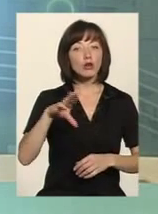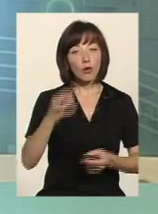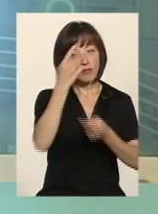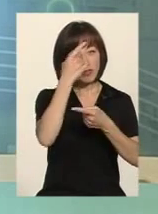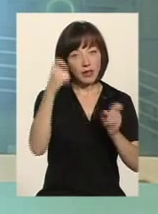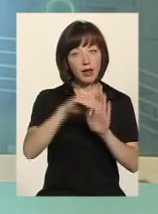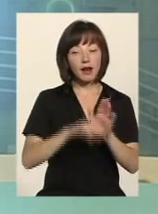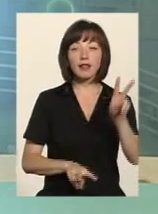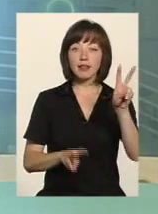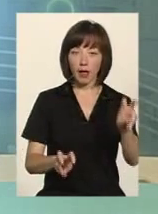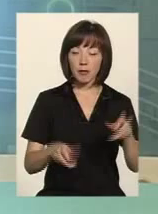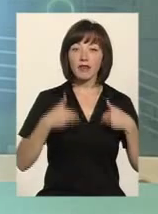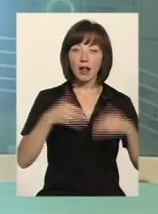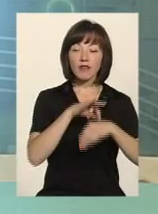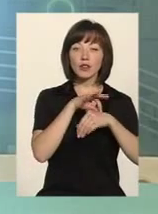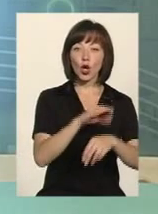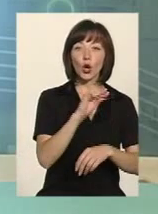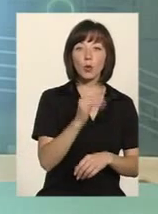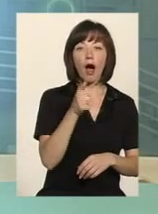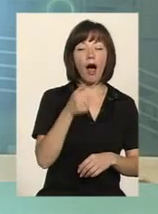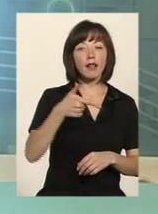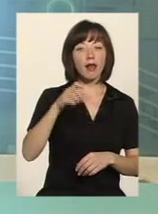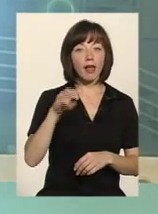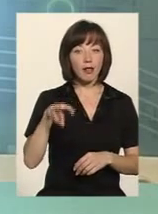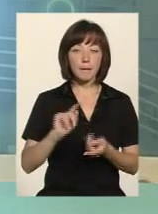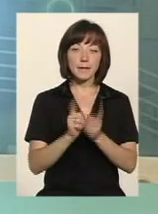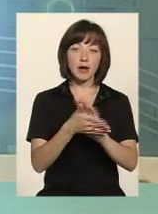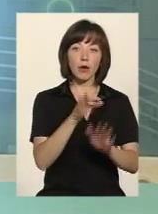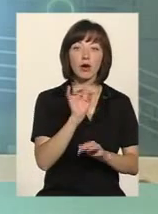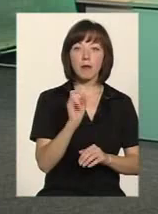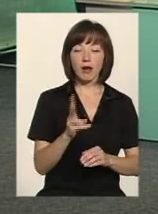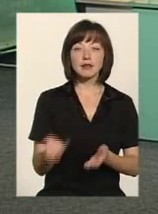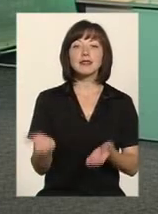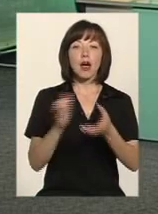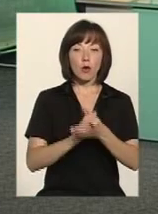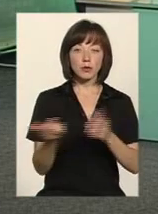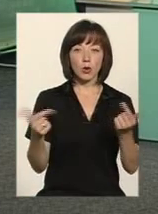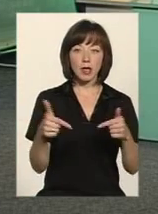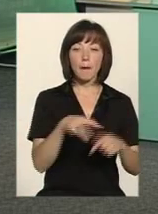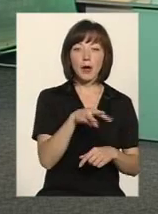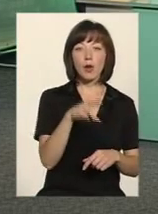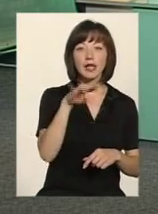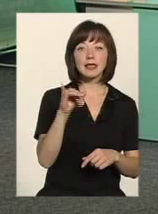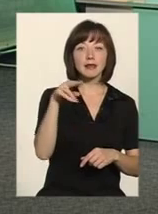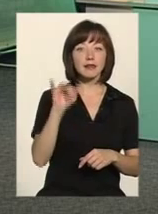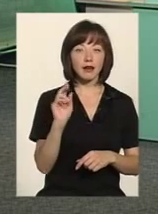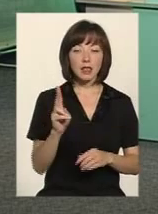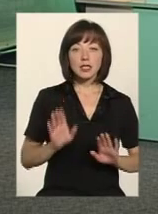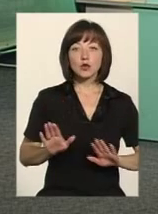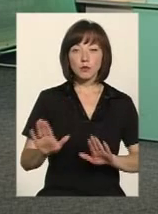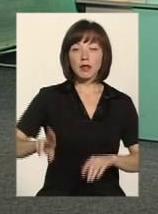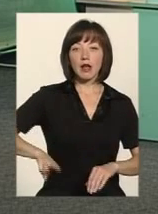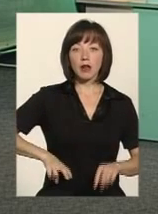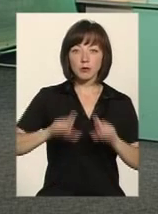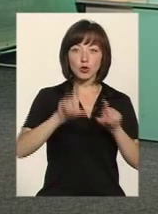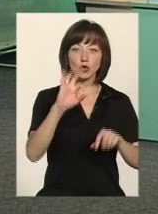В ефірі тема «Вітаю, мене звати Юлія Англесор, до переклад Ольги Рибак». Знайомтеся із нашими гостями, це Микола Дідик, заступник директора департаменту